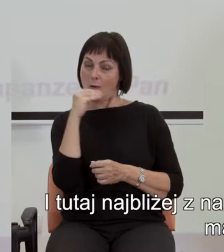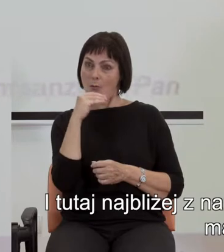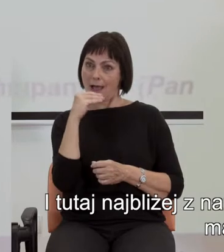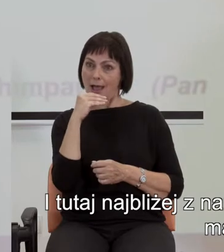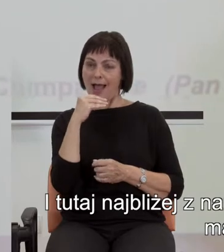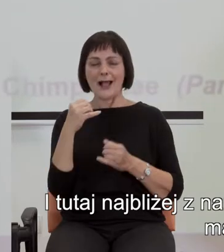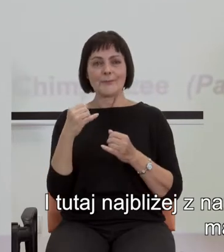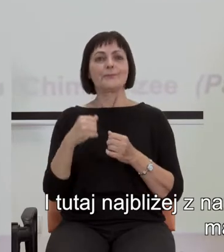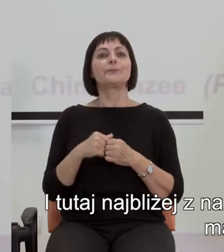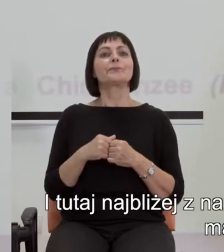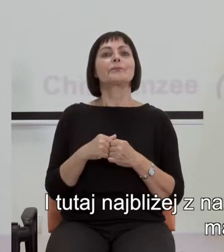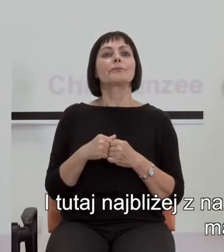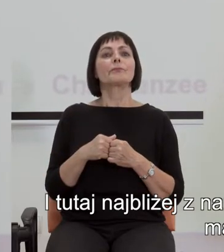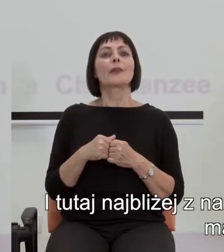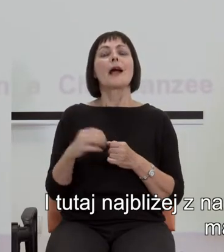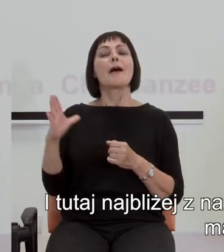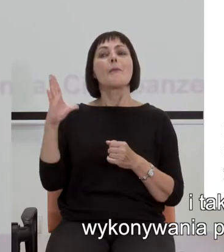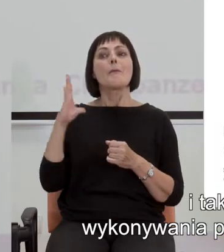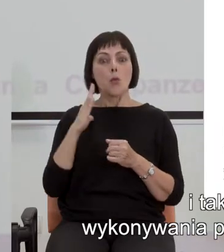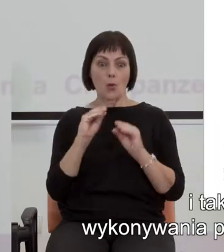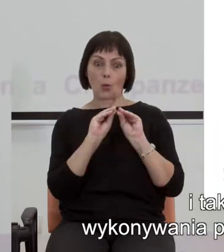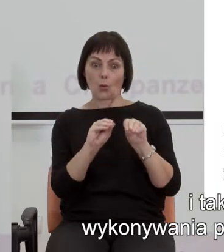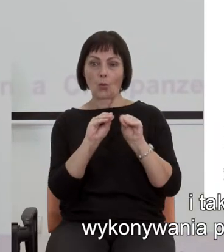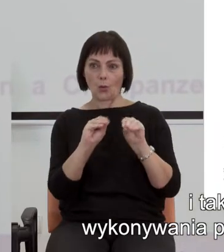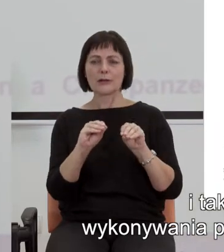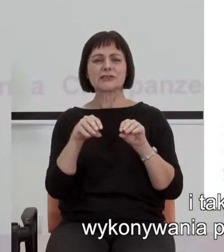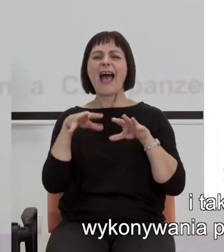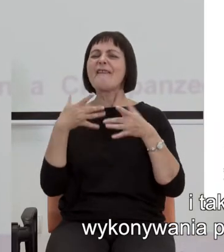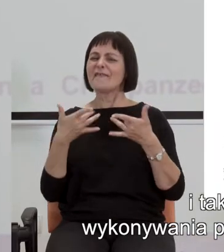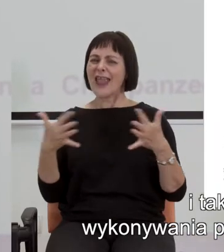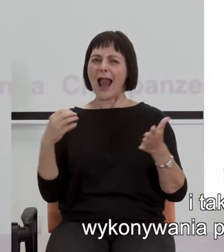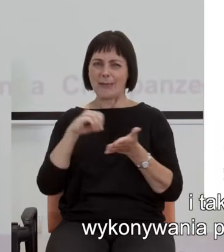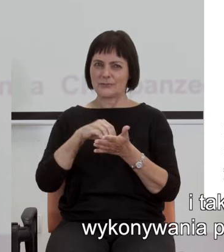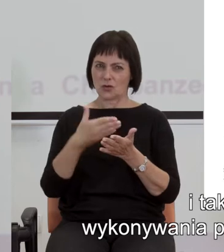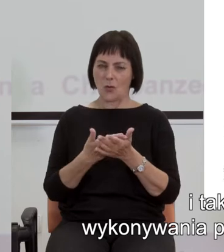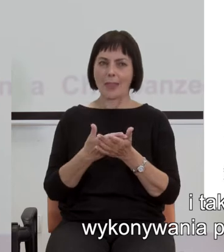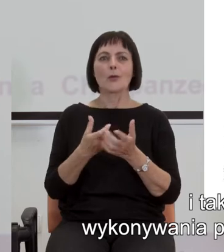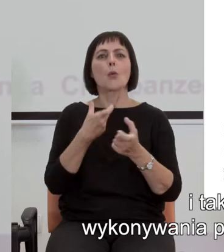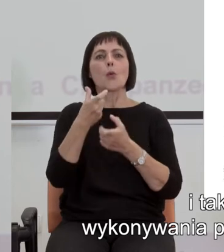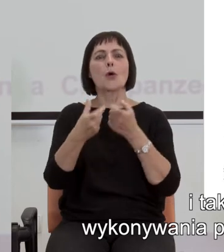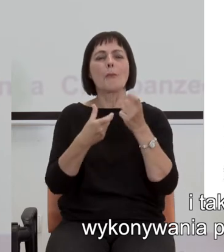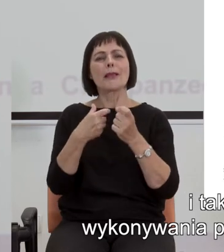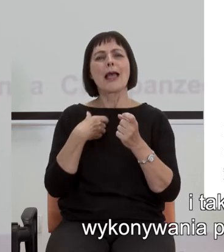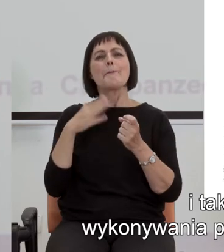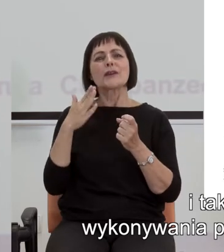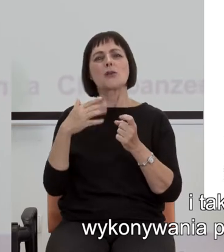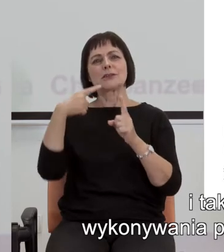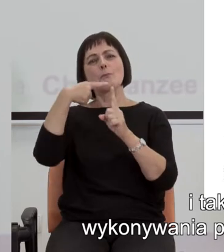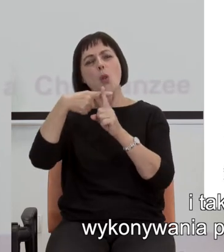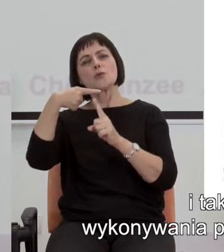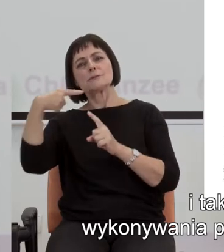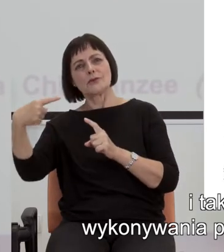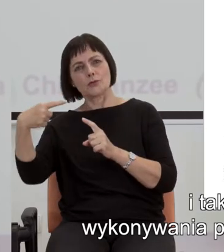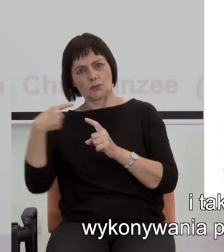małpy inne niż człowiek, były uczone, i takich przykładów jest wiele, wykonywania prostych działań arytmetycznych